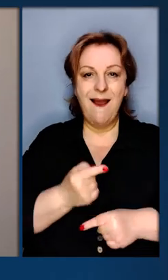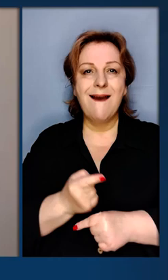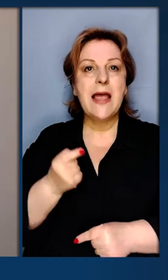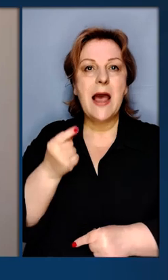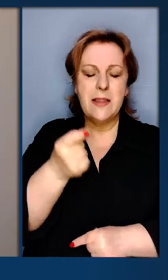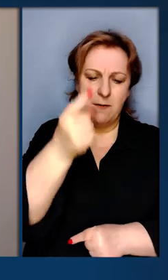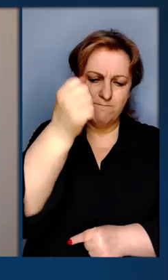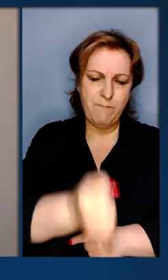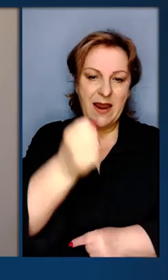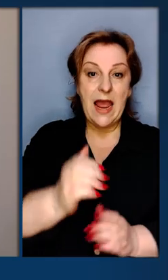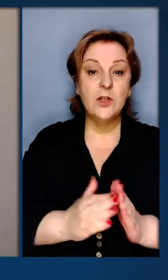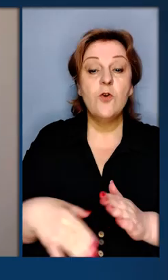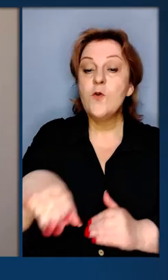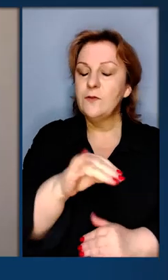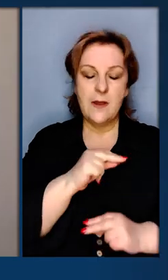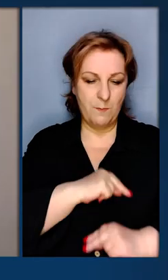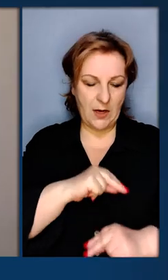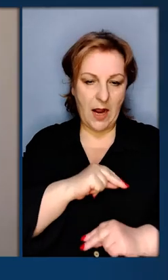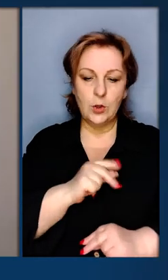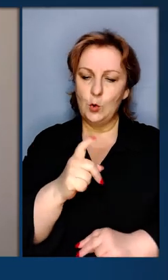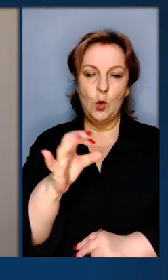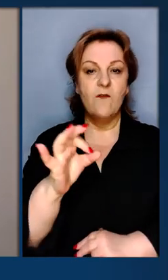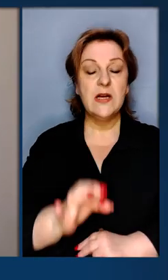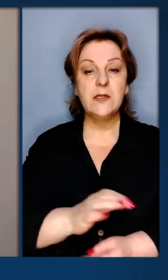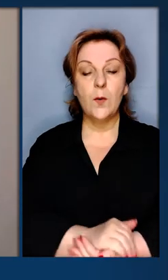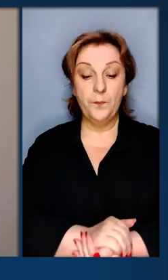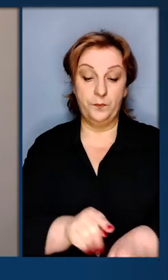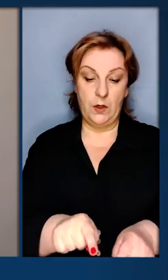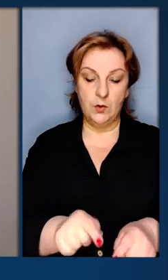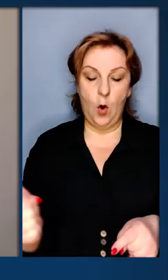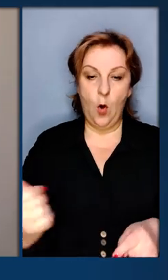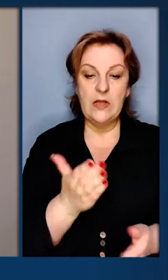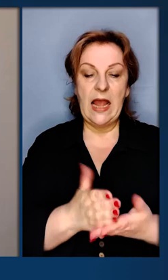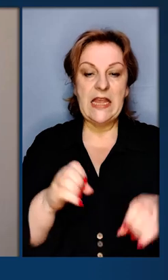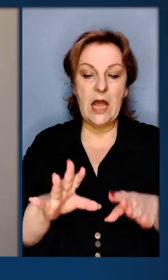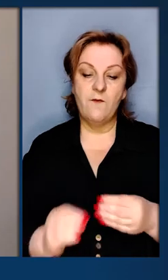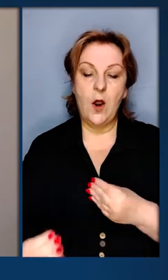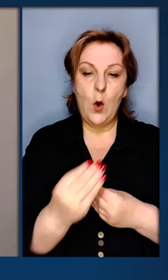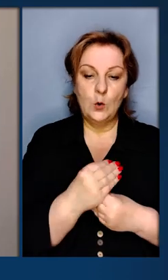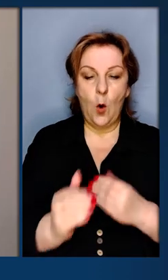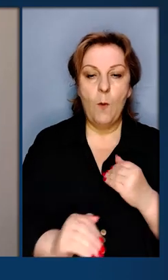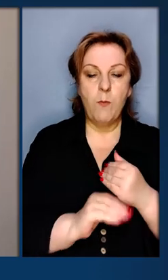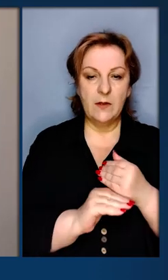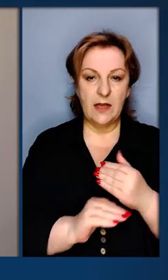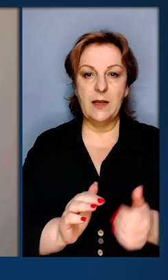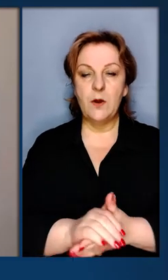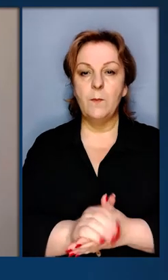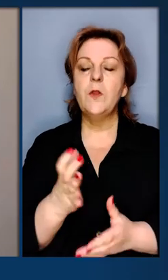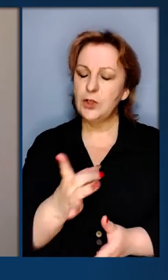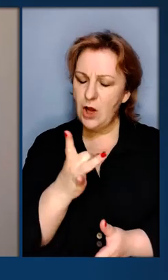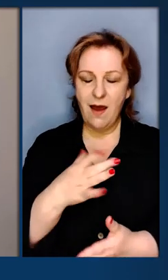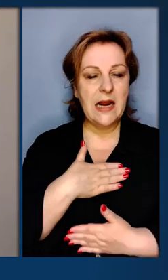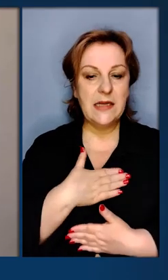надану нам телекабільну ракету. Всі вони працюють на 100%. Цього тижня є рішення про додаткову